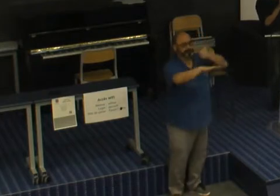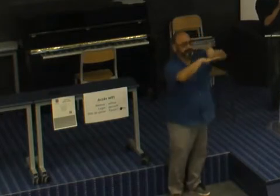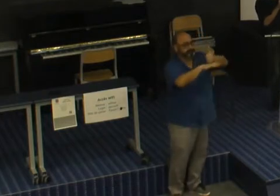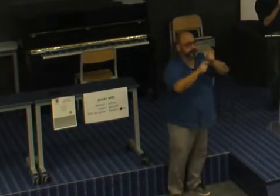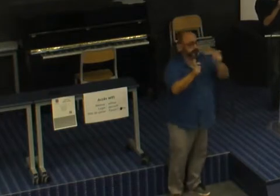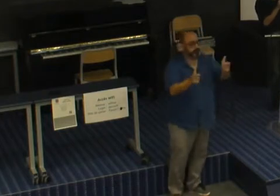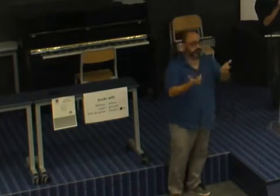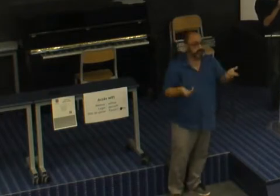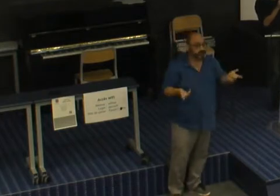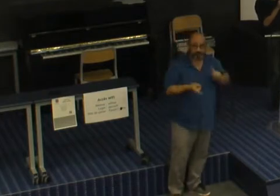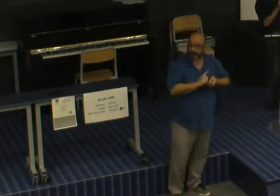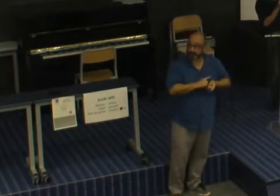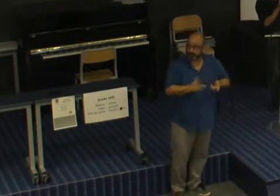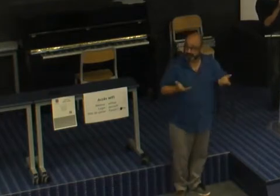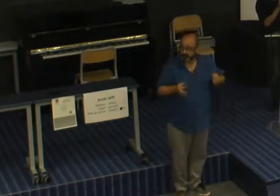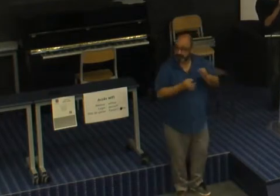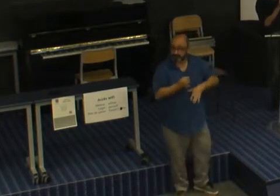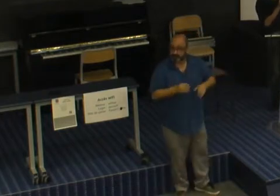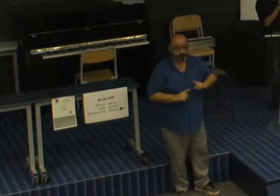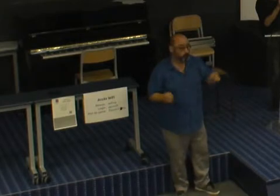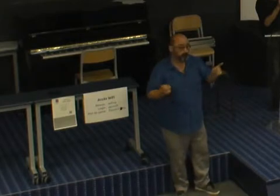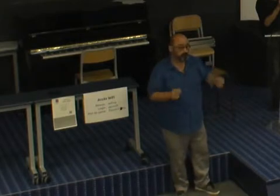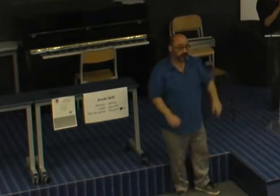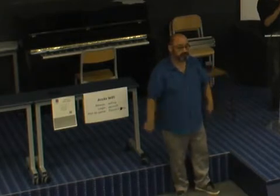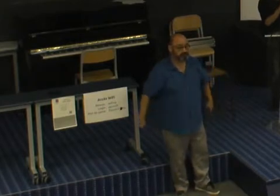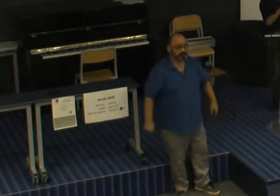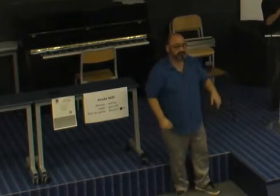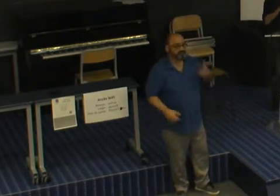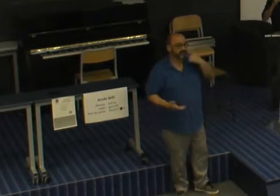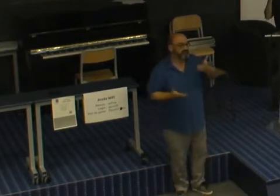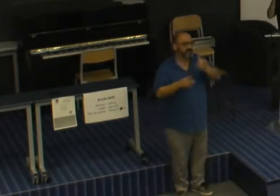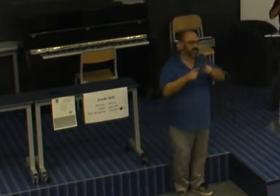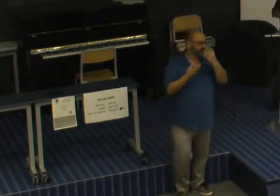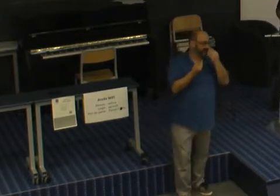Du CAC 40, en fait, non. Donc, ça veut dire qu'il y peut-être des problèmes ailleurs.